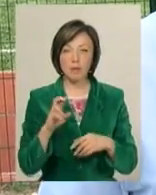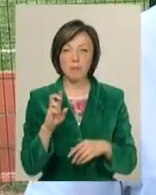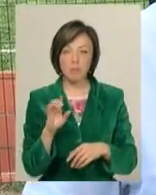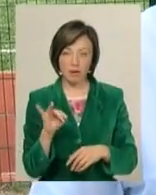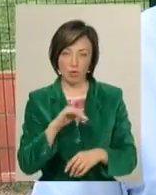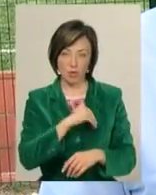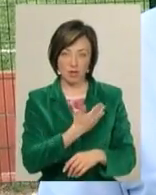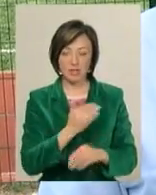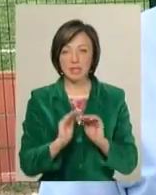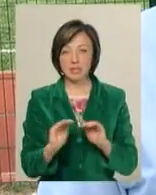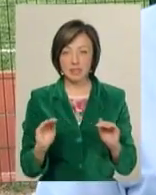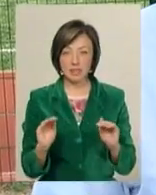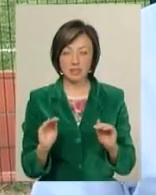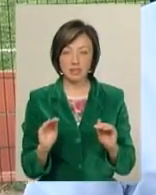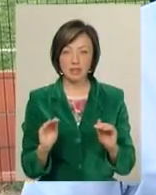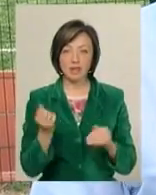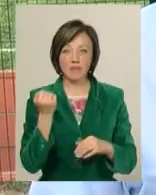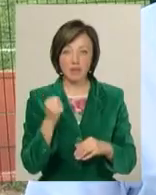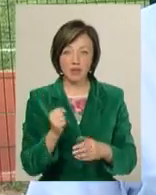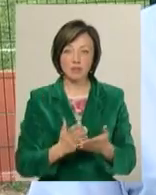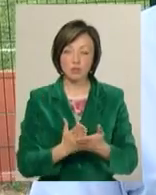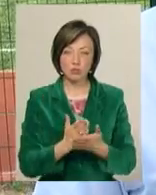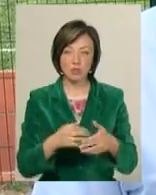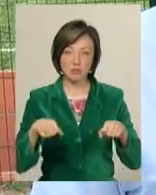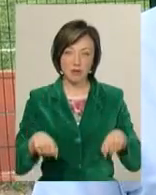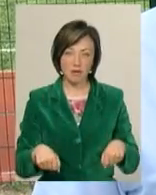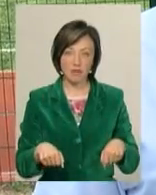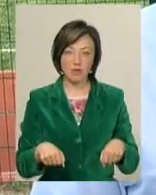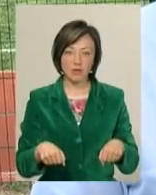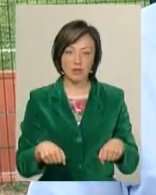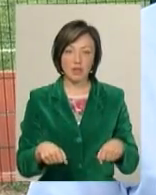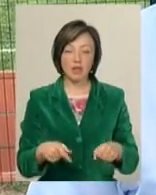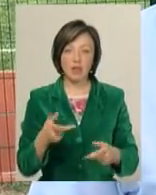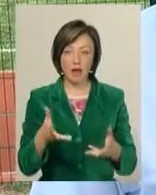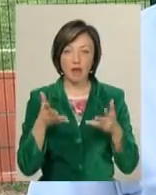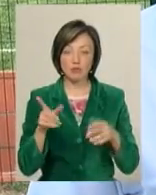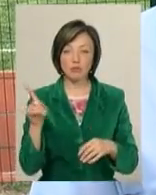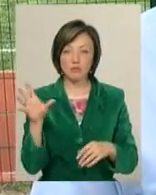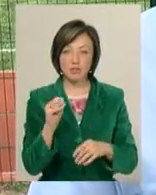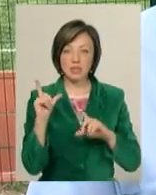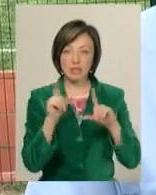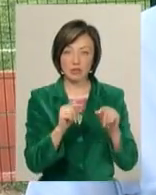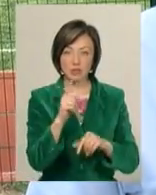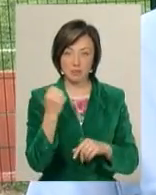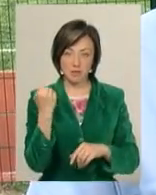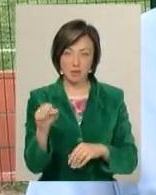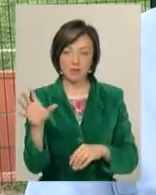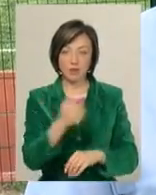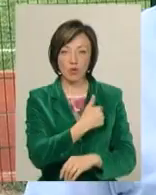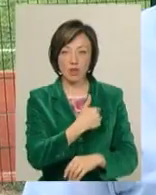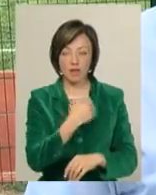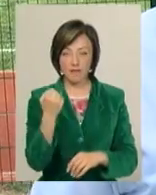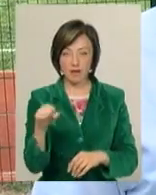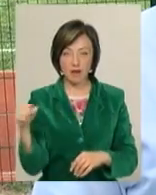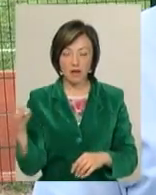хотілося. Ну і діти виграли, заслужили право, вони представляють. Ясно, що всі їдуть за перемогу, всі ходять виграти.